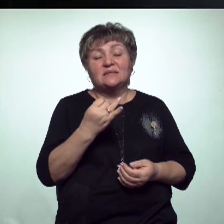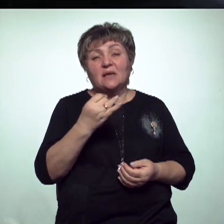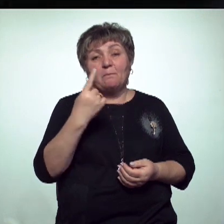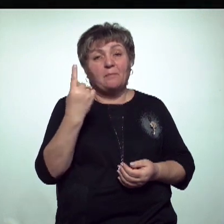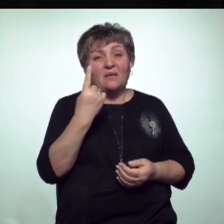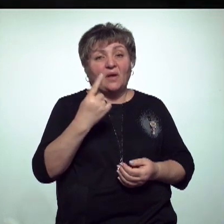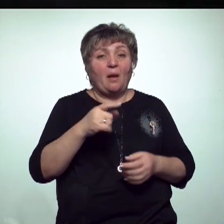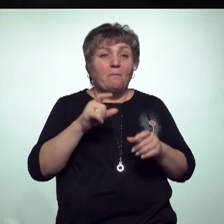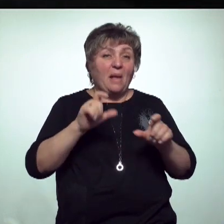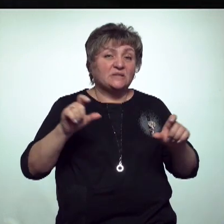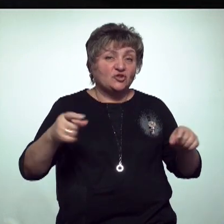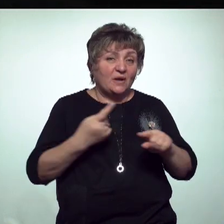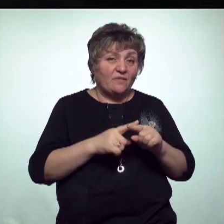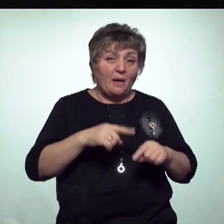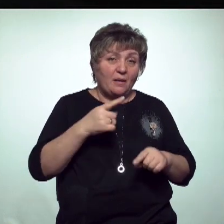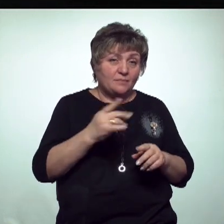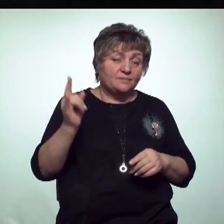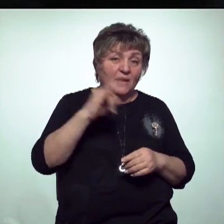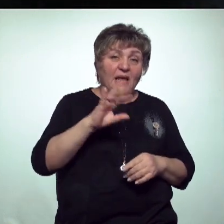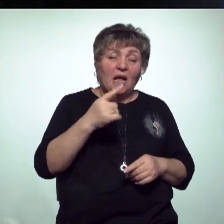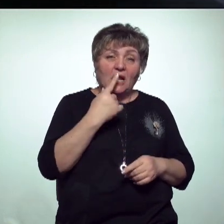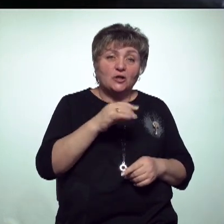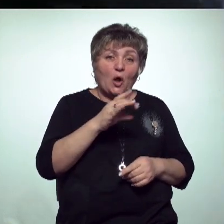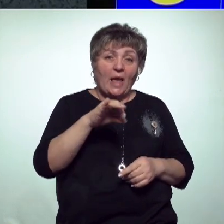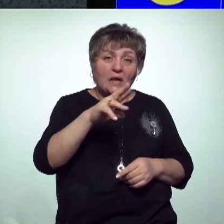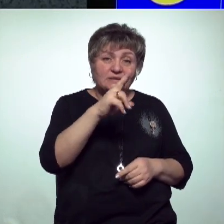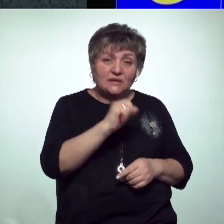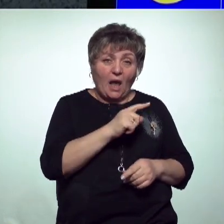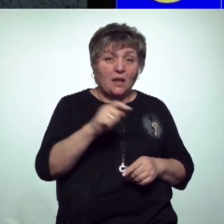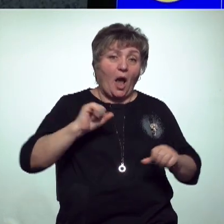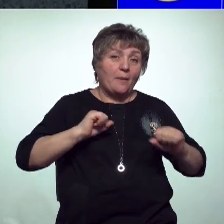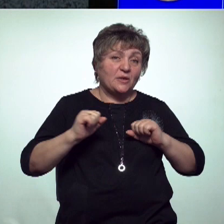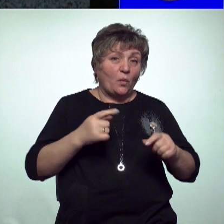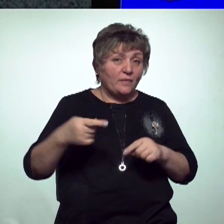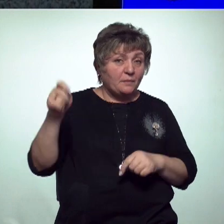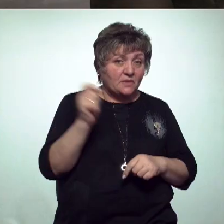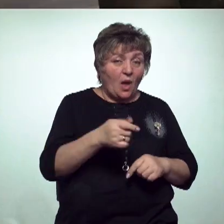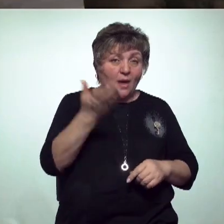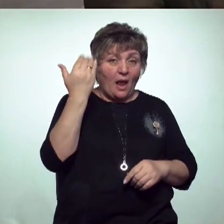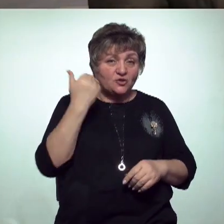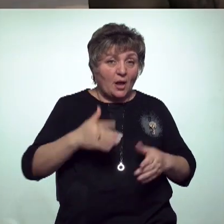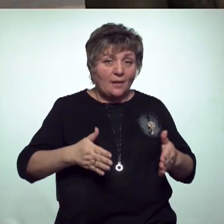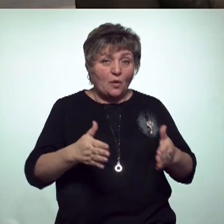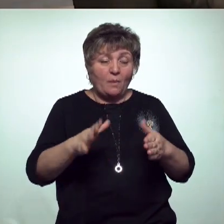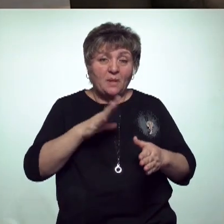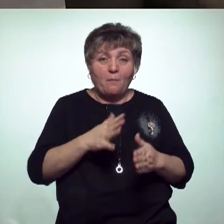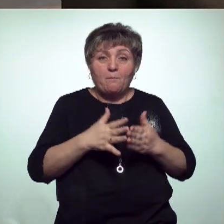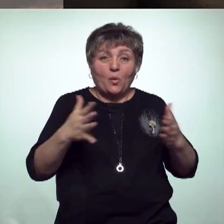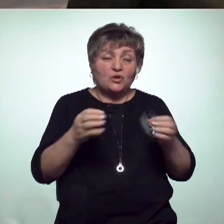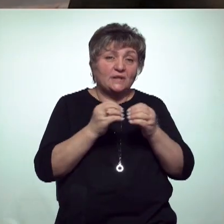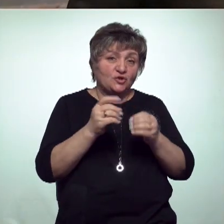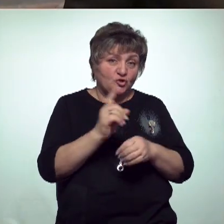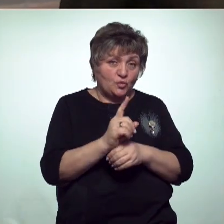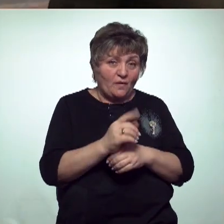пассажиров нового рейса. Она из Красноярска. В Ижевск часто приезжают в командировки. Раньше дорога занимала больше 10 часов.